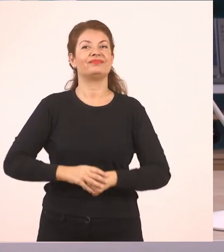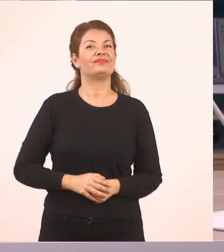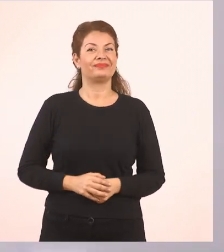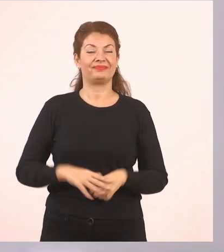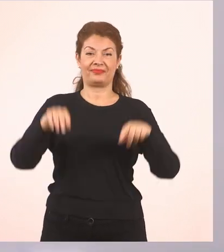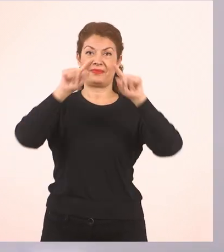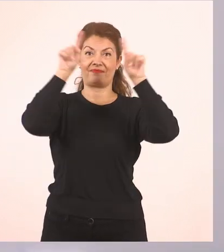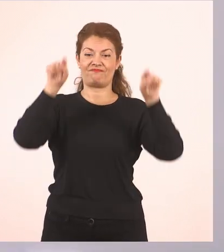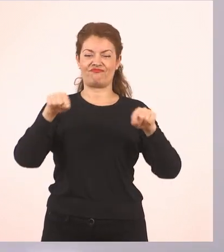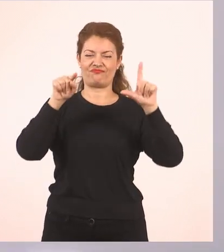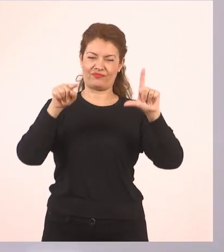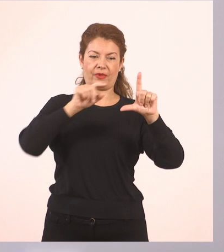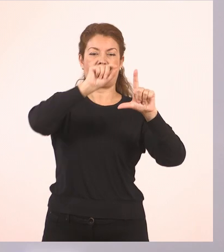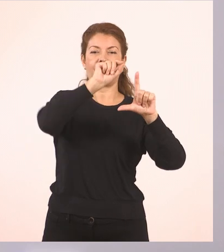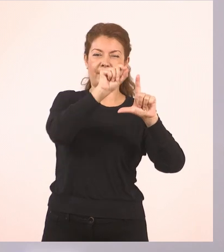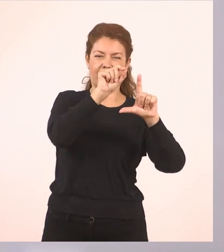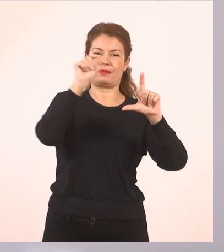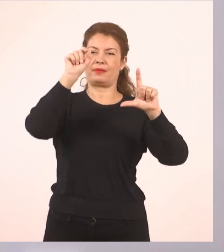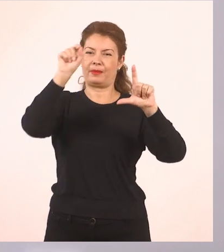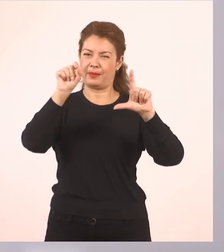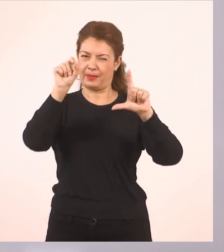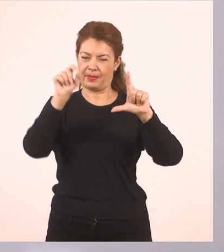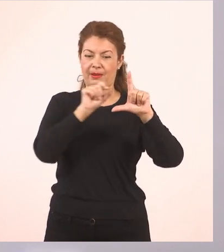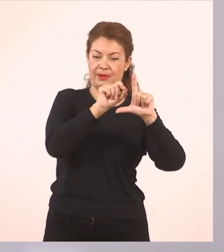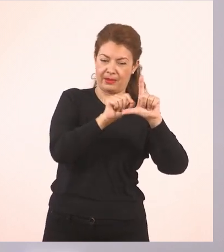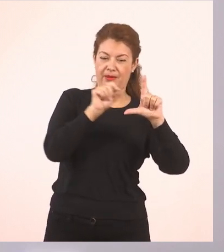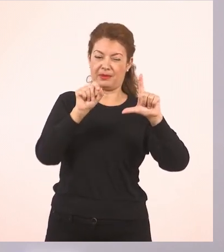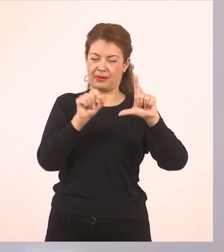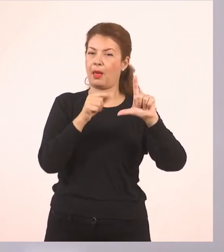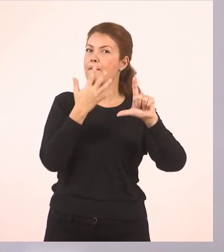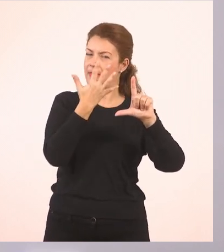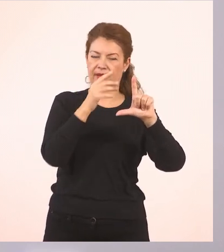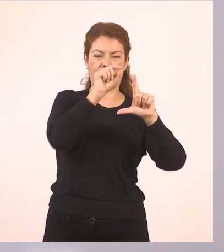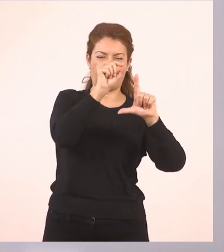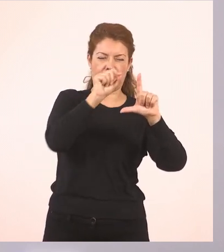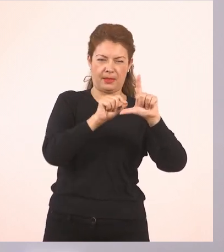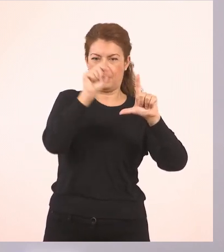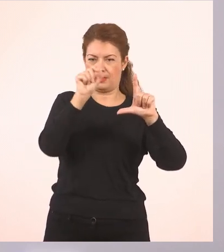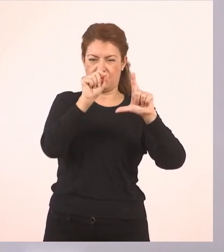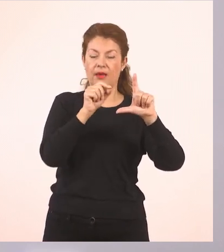Νάτο. 5 απ' τη 1. Δεν θα βαρεθώ να το λέω. Η παλάμη μας.